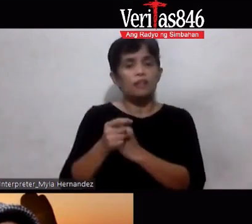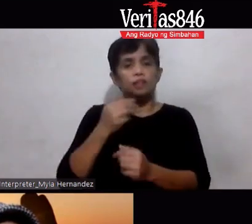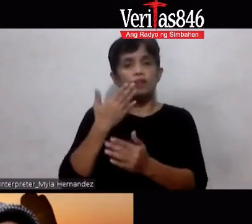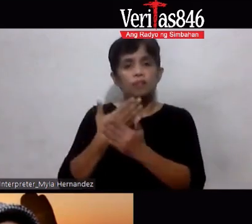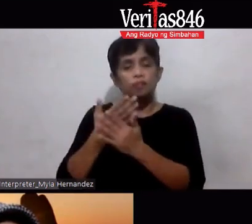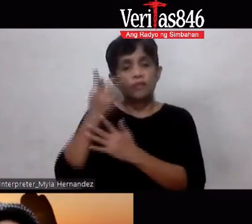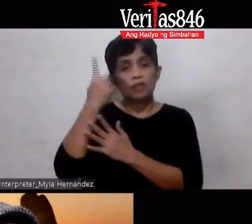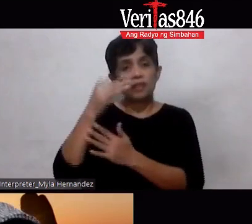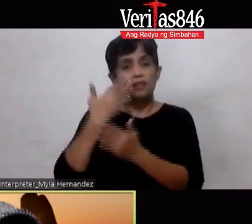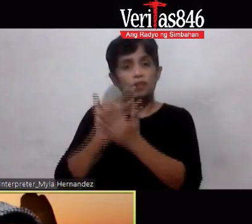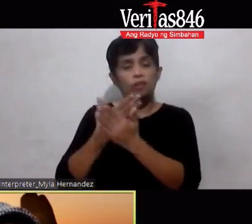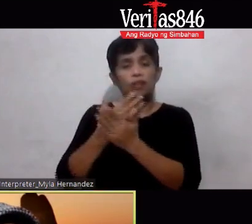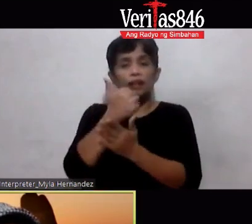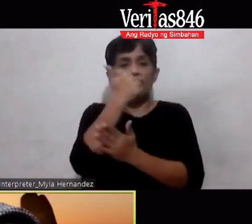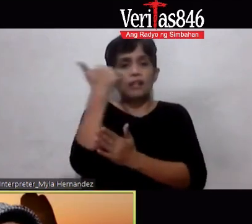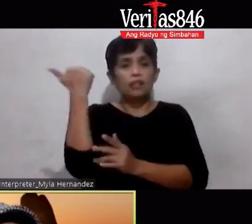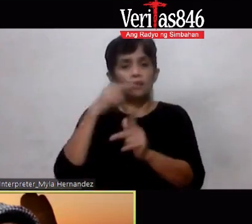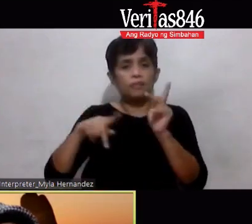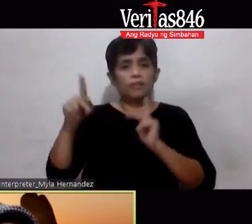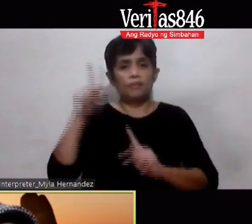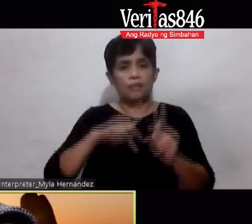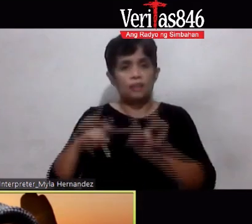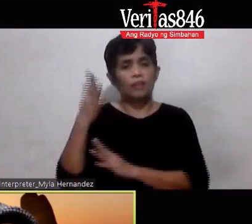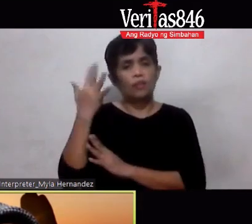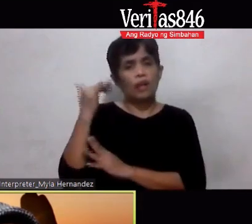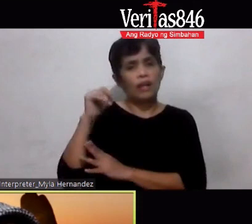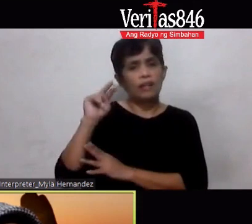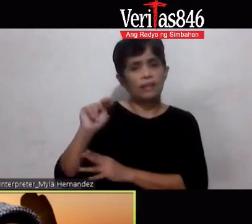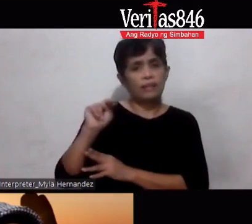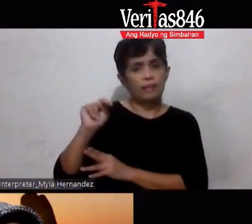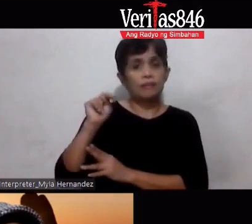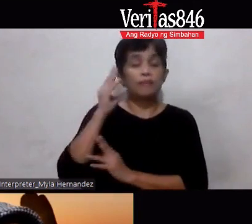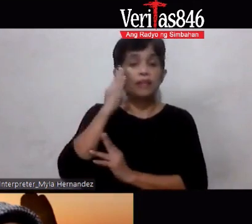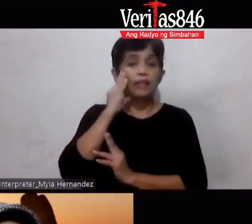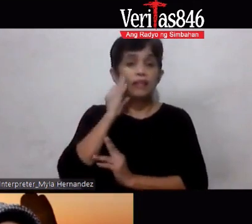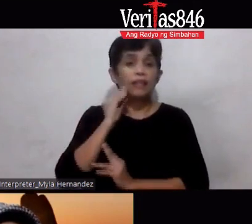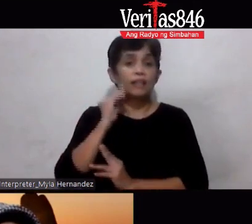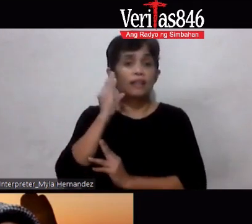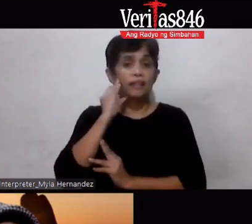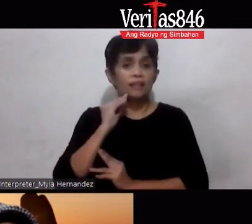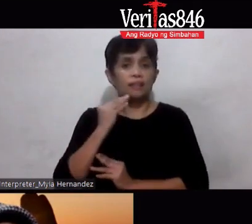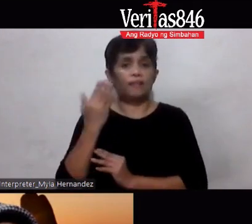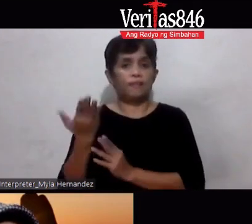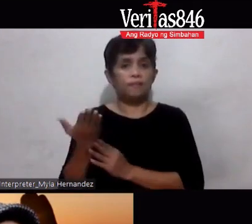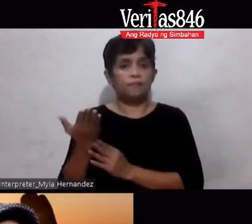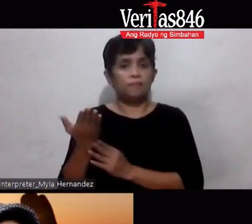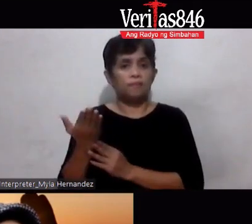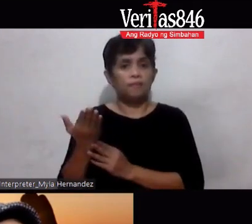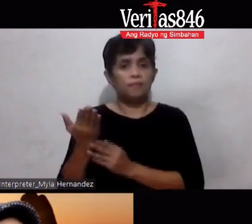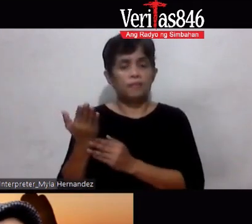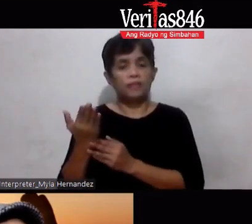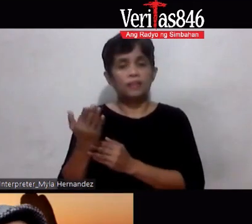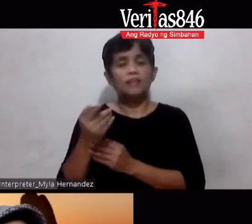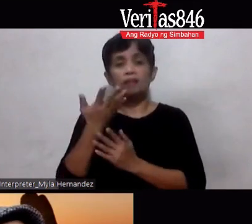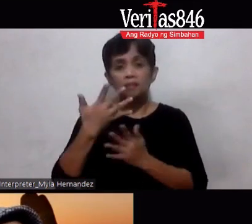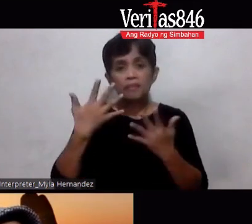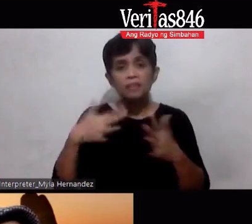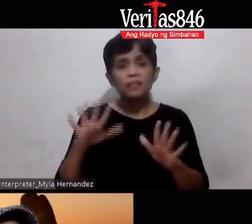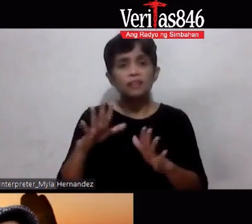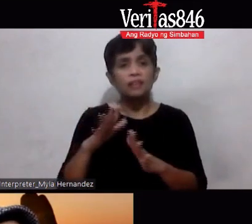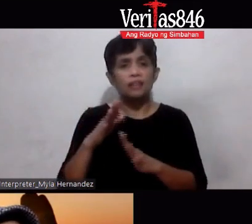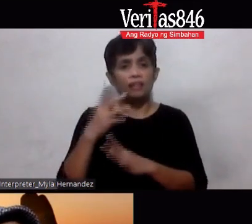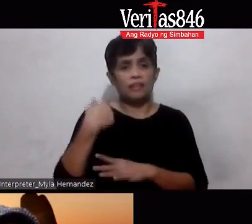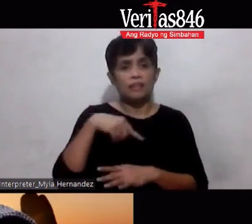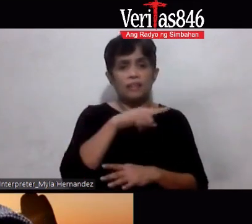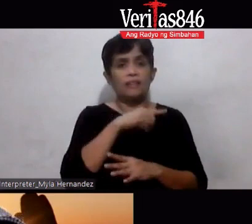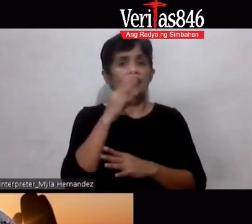mga tao Kasi Yes Bakit nila kailangan Ranasan pa yun Diba? Eh Pinagdaanan na natin yun Alam